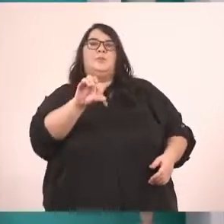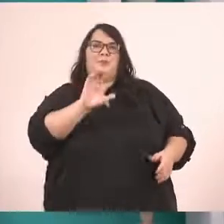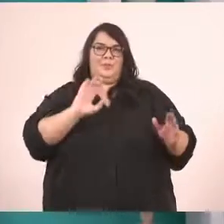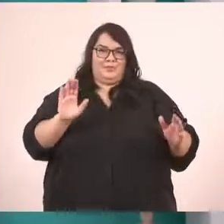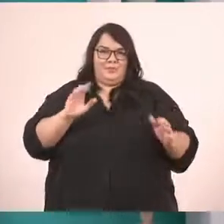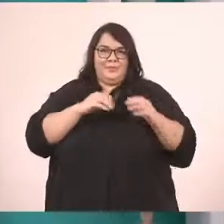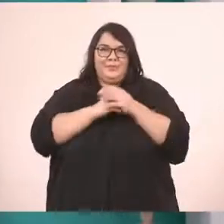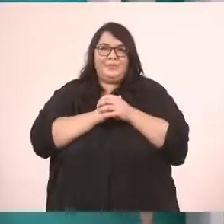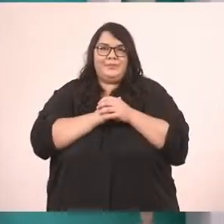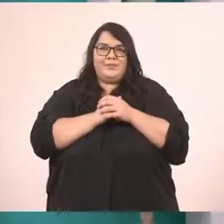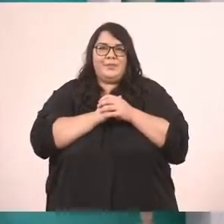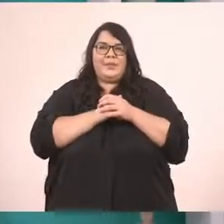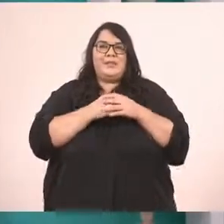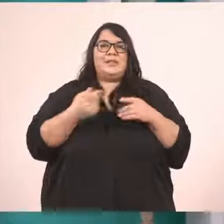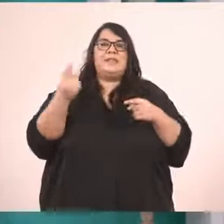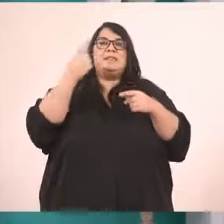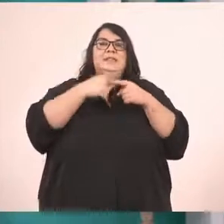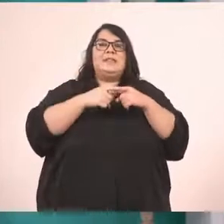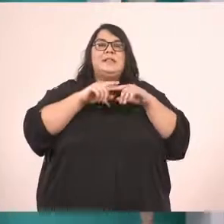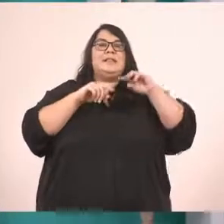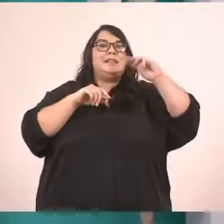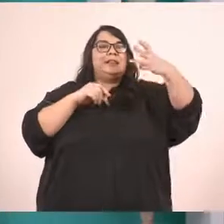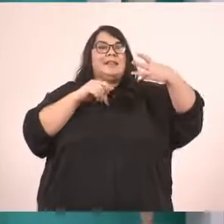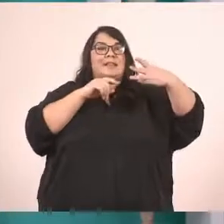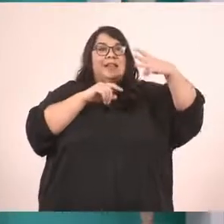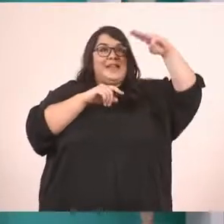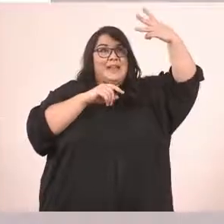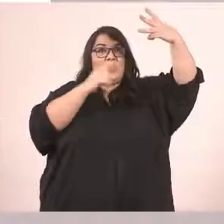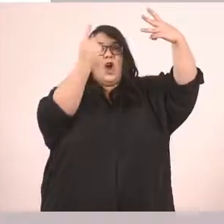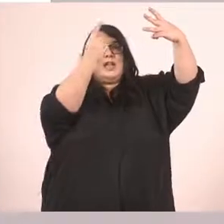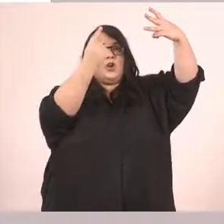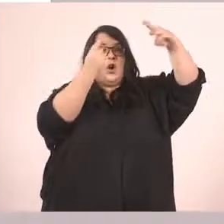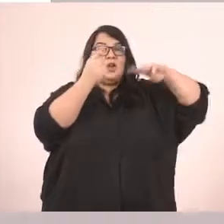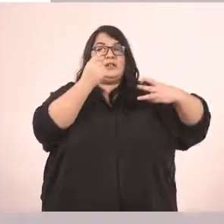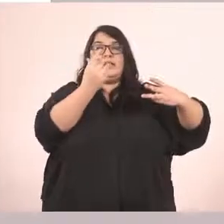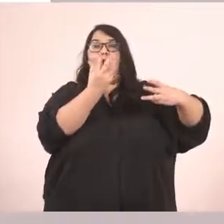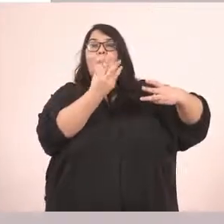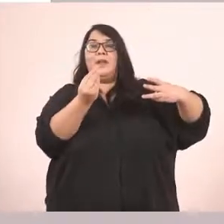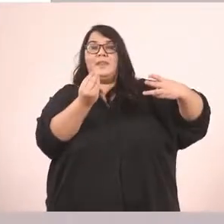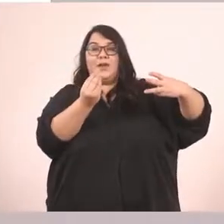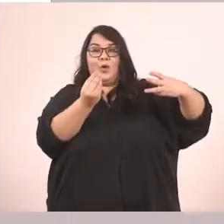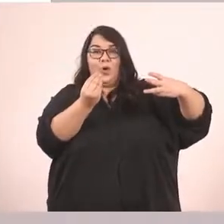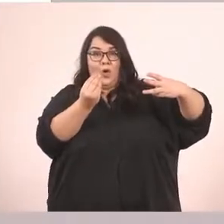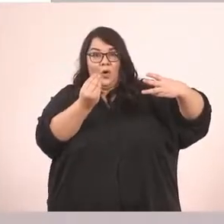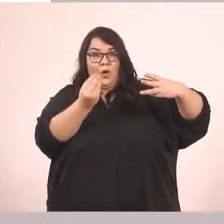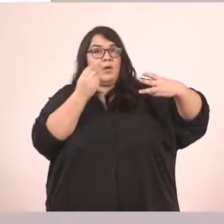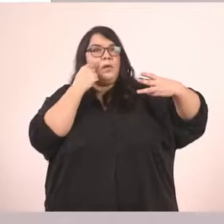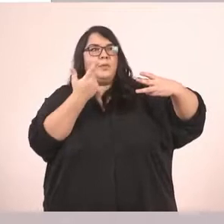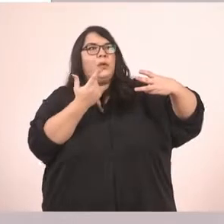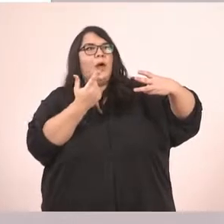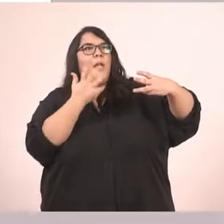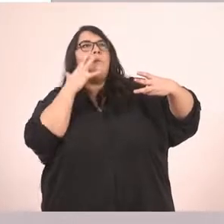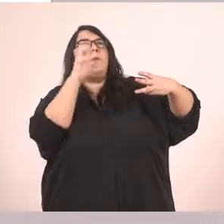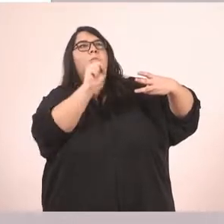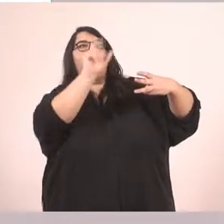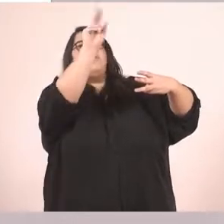Επίσης, παρατηρούμε ότι το τρίτο πρόσωπο ενικού αριθμού και το τρίτο πρόσωπο πληθυντικού αριθμού είναι το